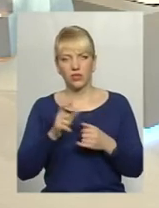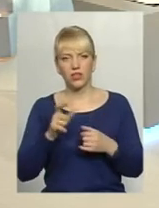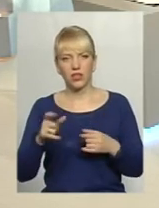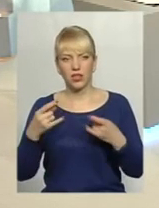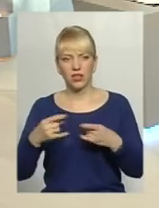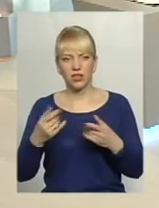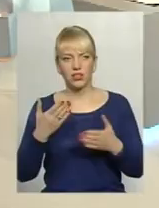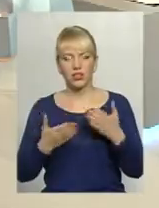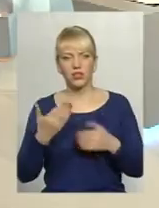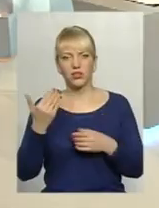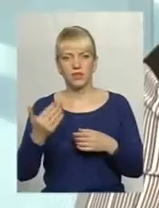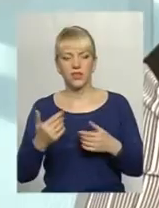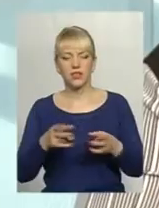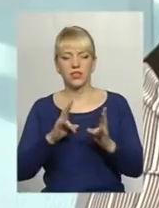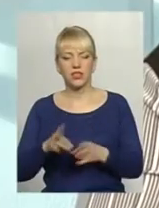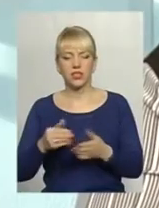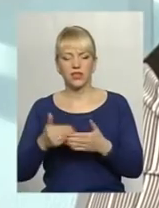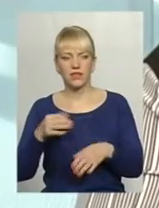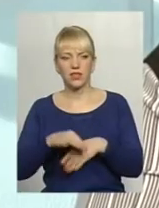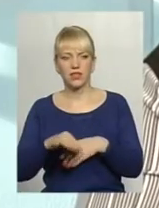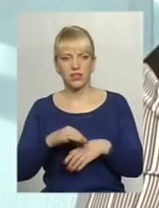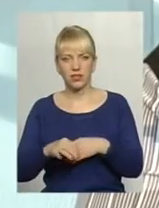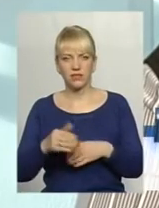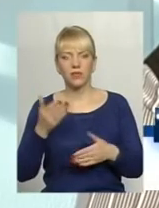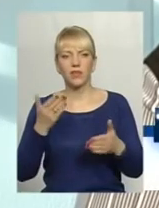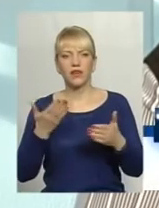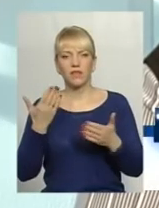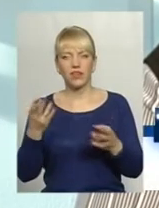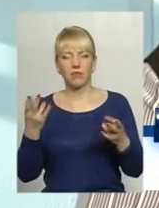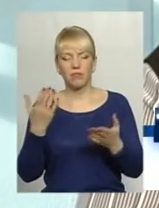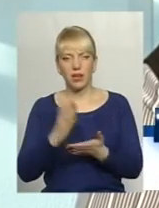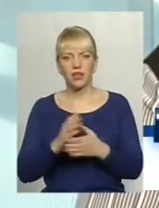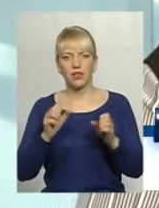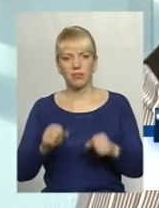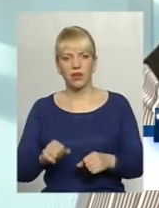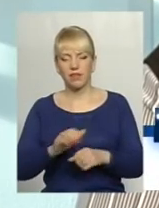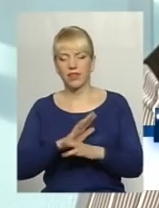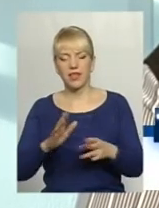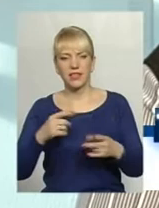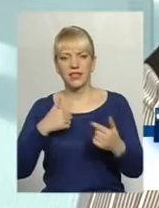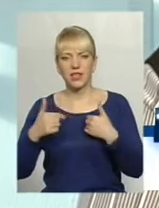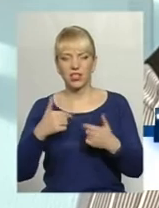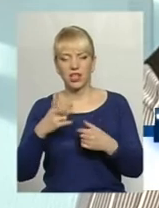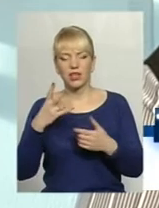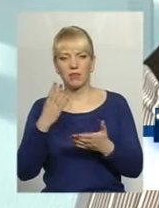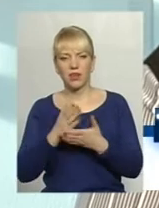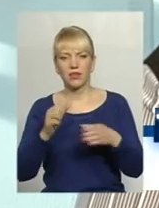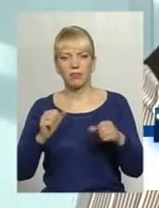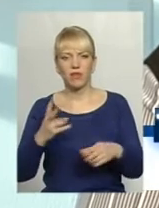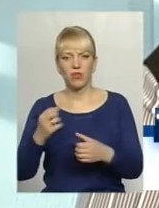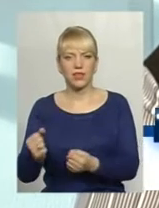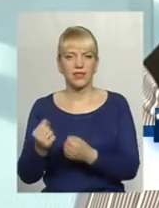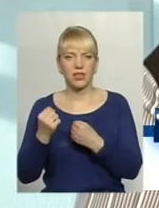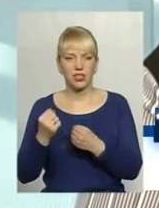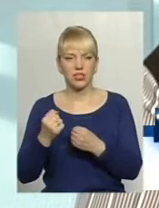якщо ви страждаєте від насильства, ви маєте право не страждати, ви маєте право бути захищеним. Насамперед,